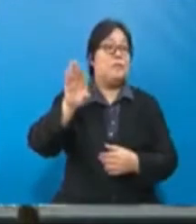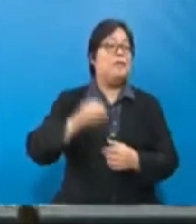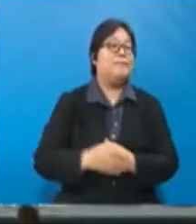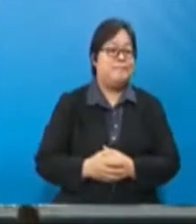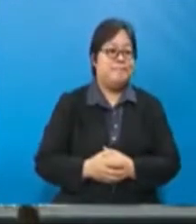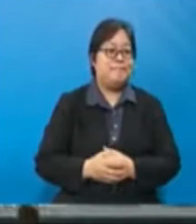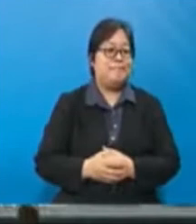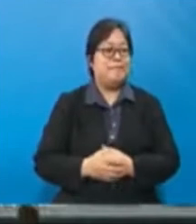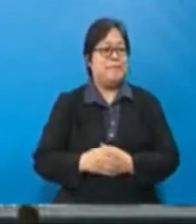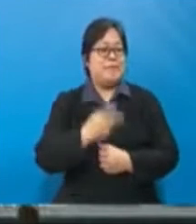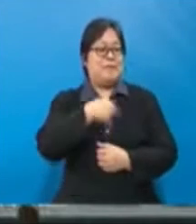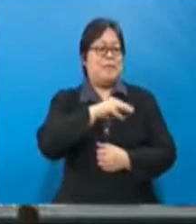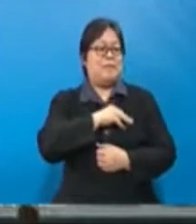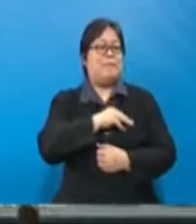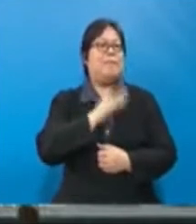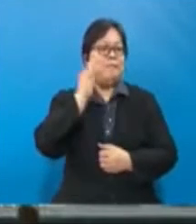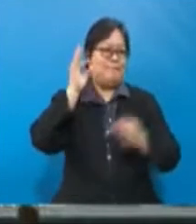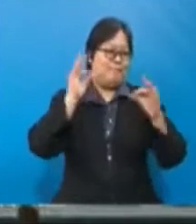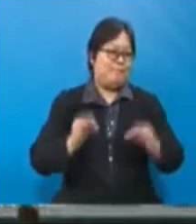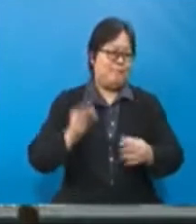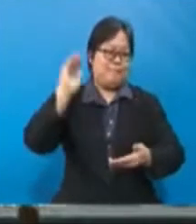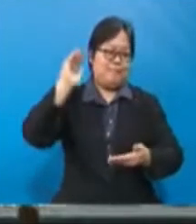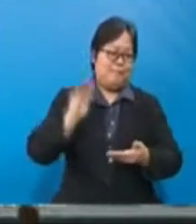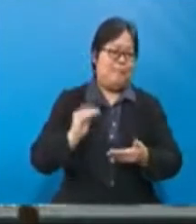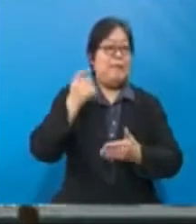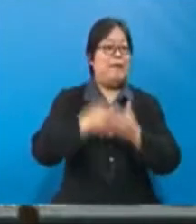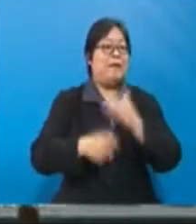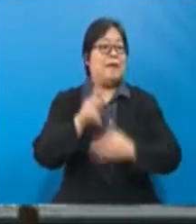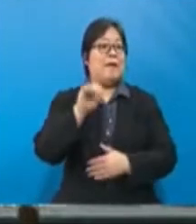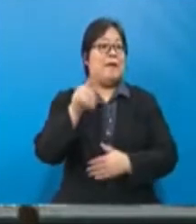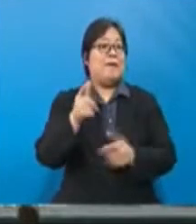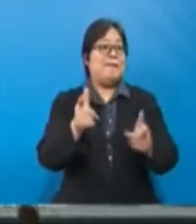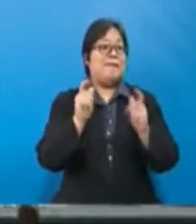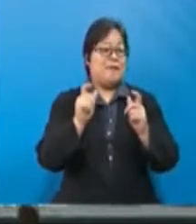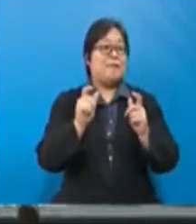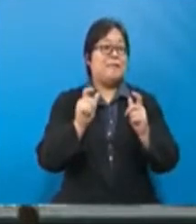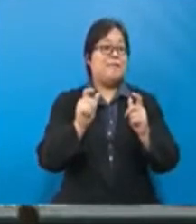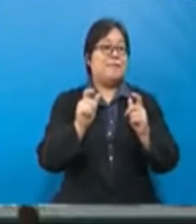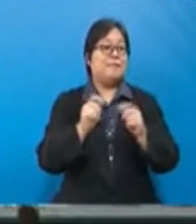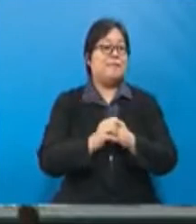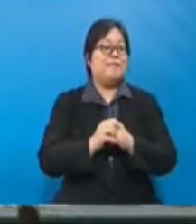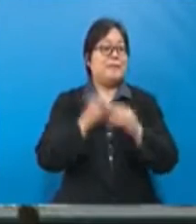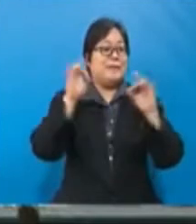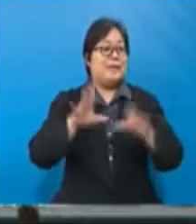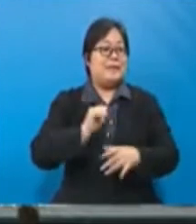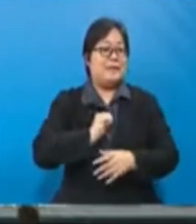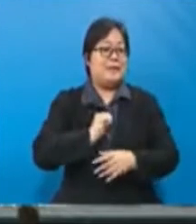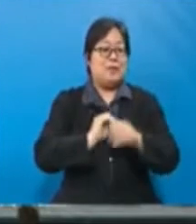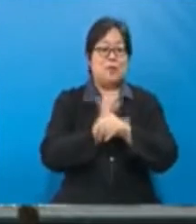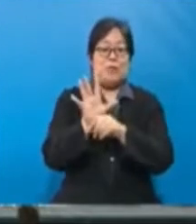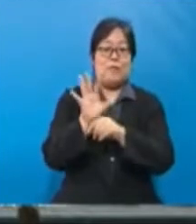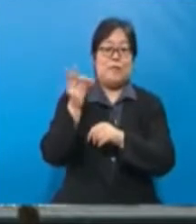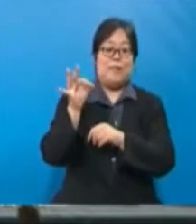berhormat, Kementerian memutuskan untuk menurunkan harga kit ujian pantas antigen COVID-19 ujian kenderi.